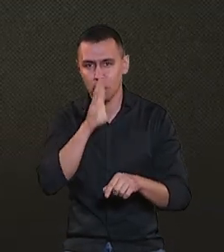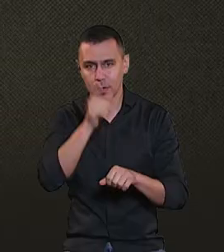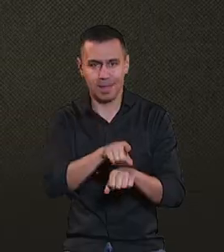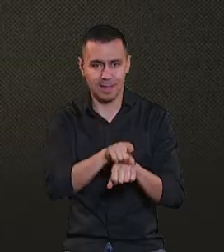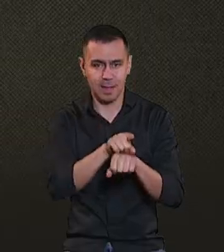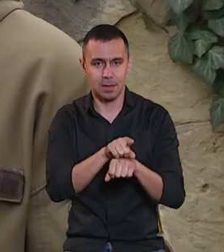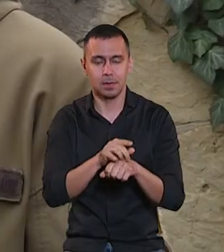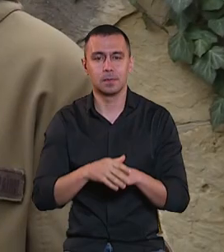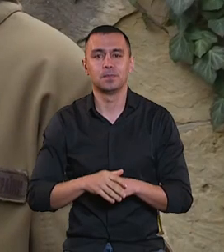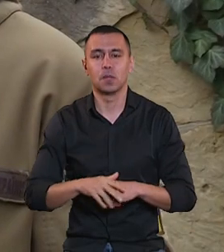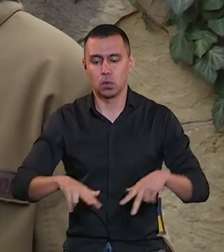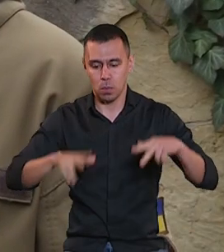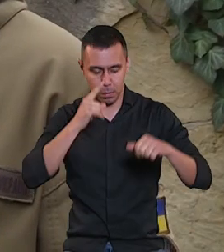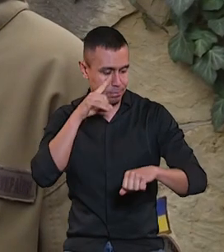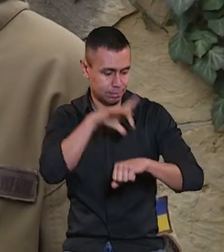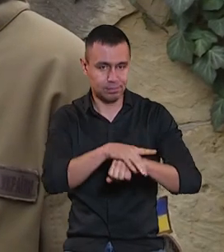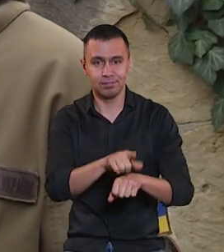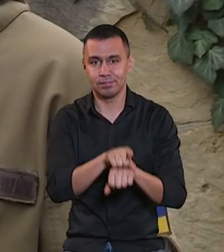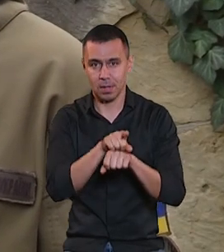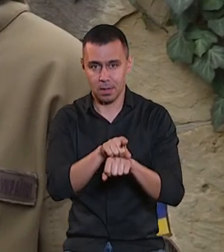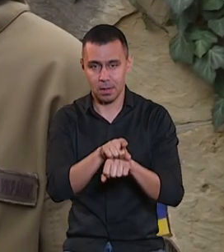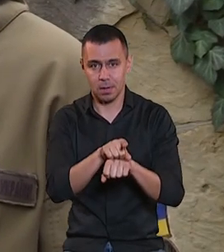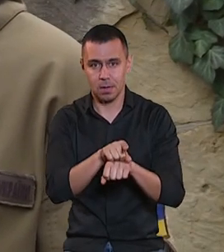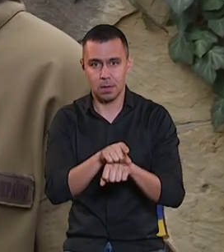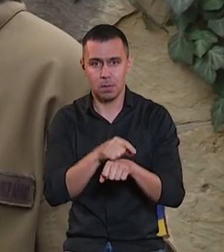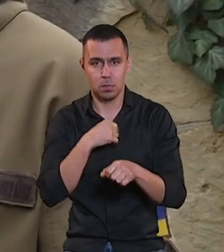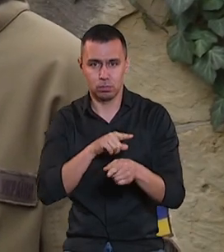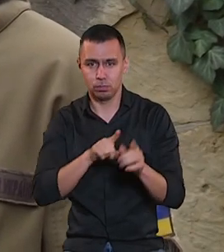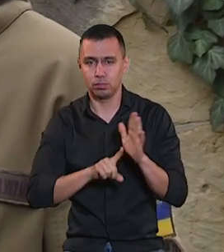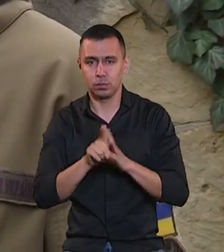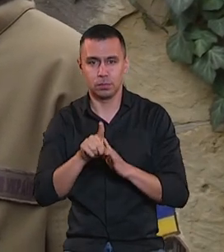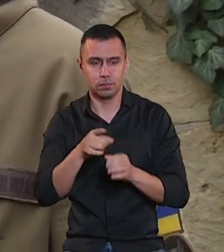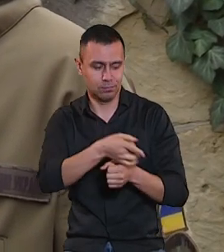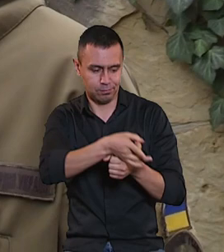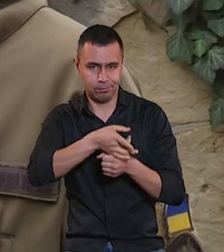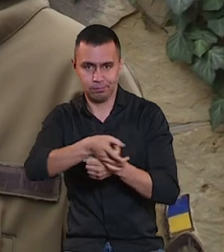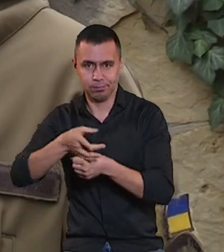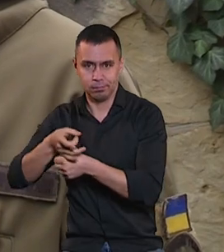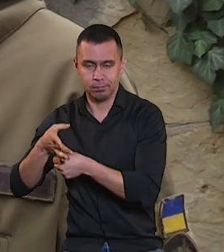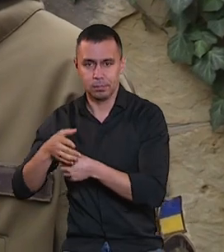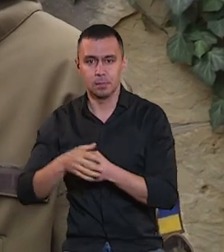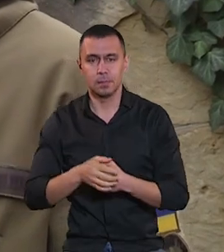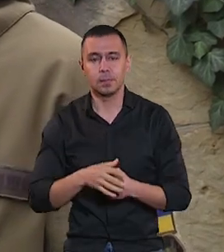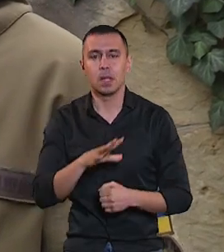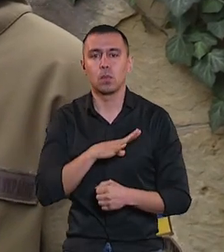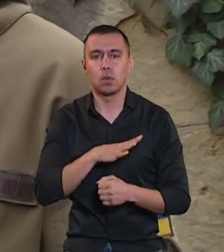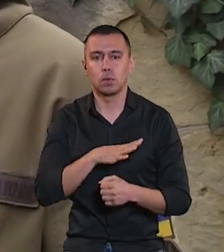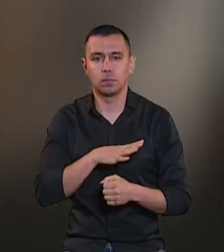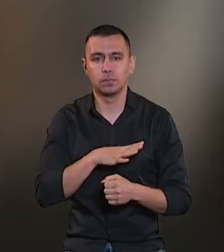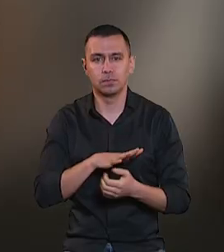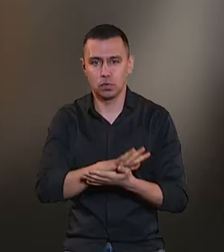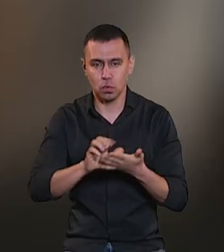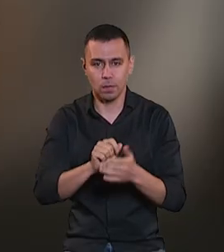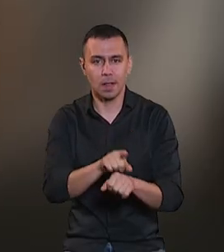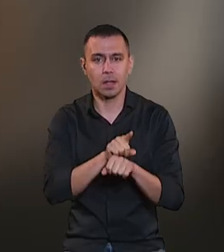з коптера був замічений танк, вівся по ньому вогонь, було ураження танка.